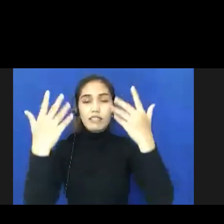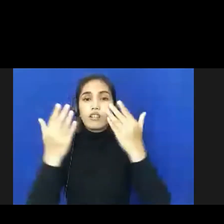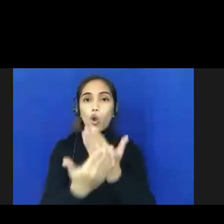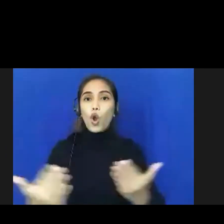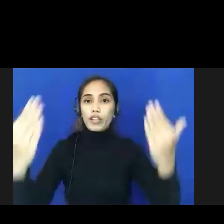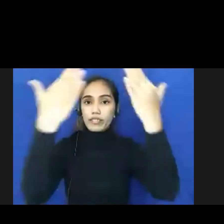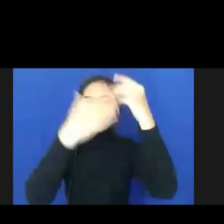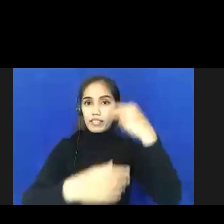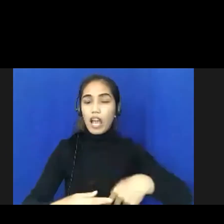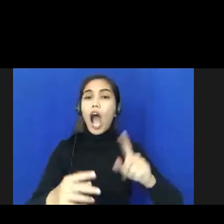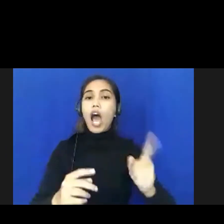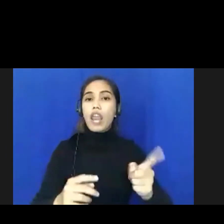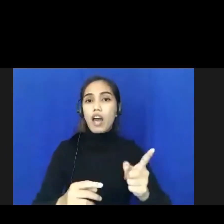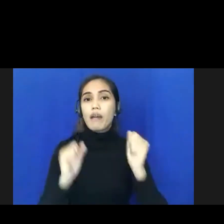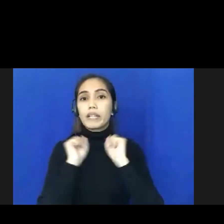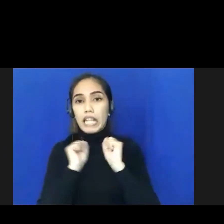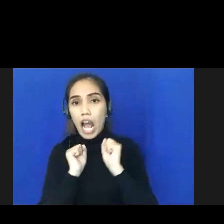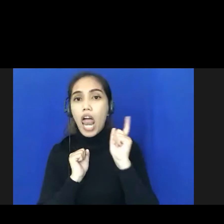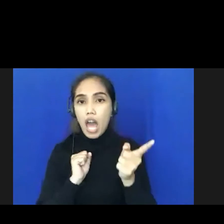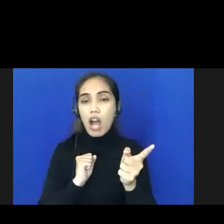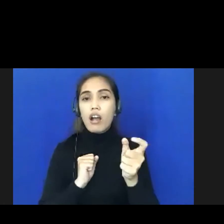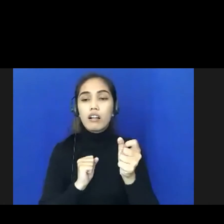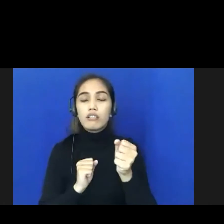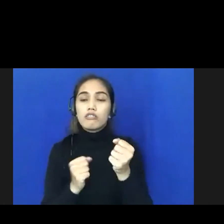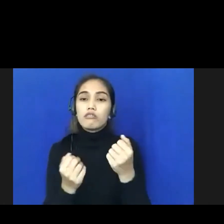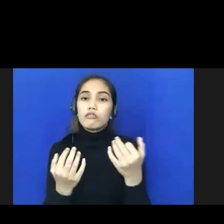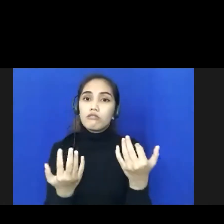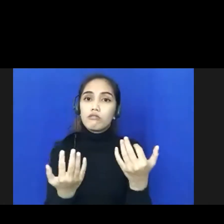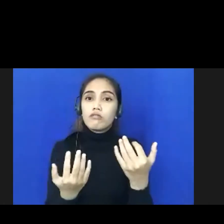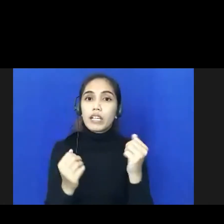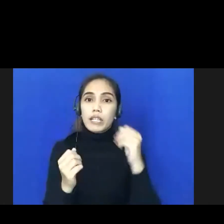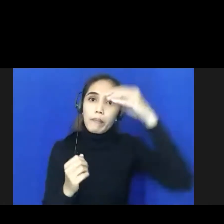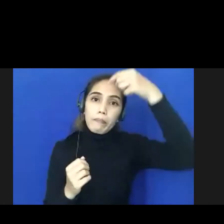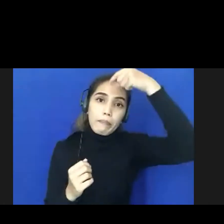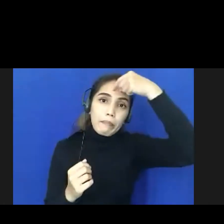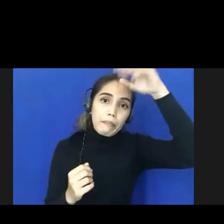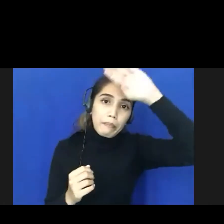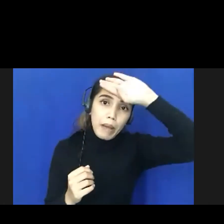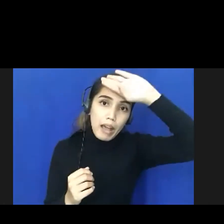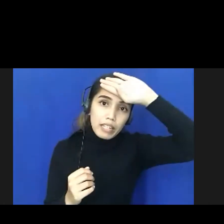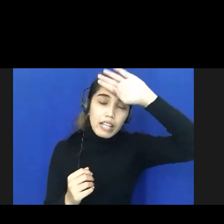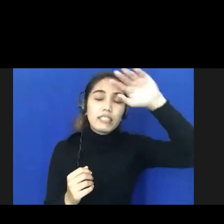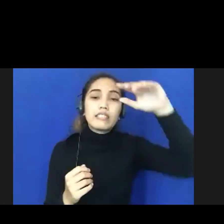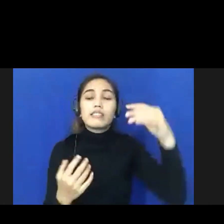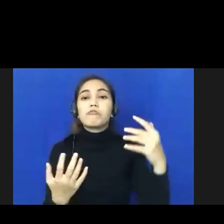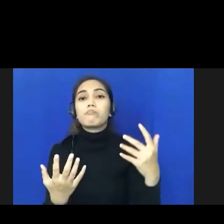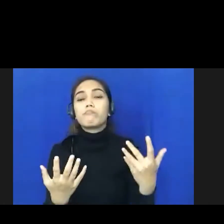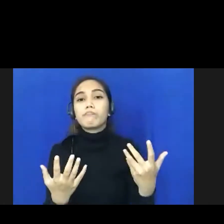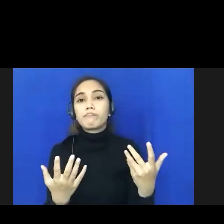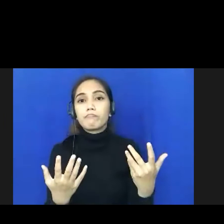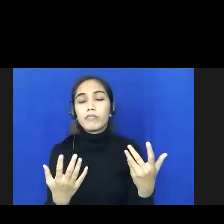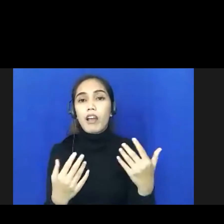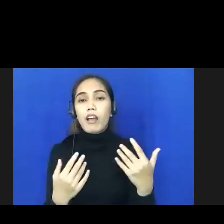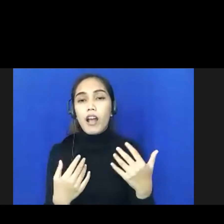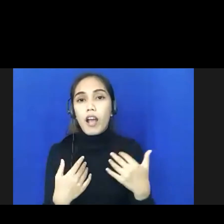apa kejala meriang kemudian ya agak demam kemudian juga ya agak